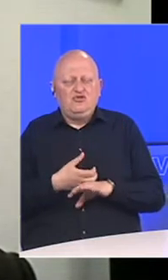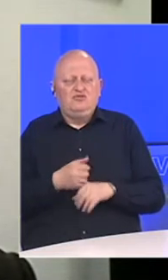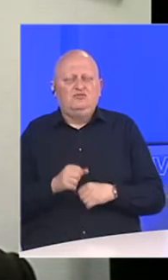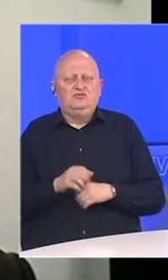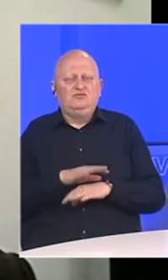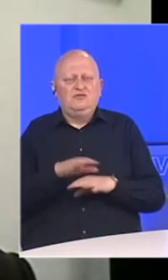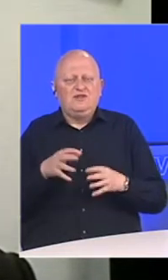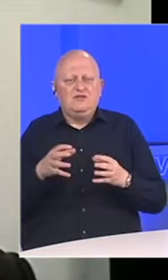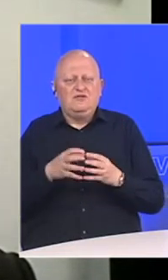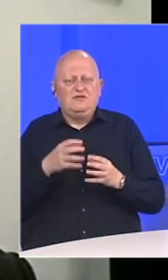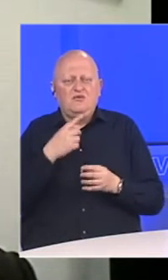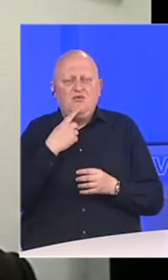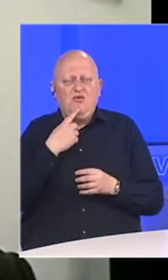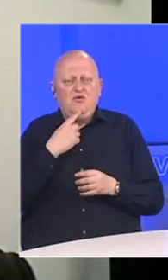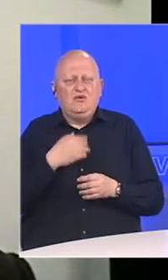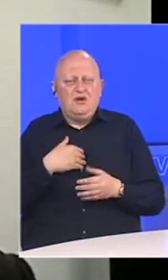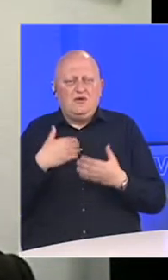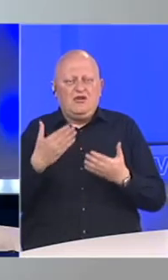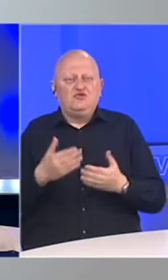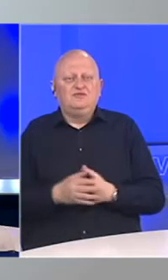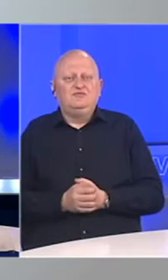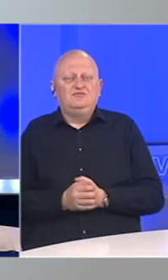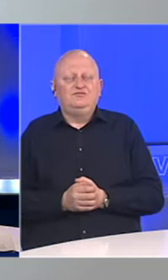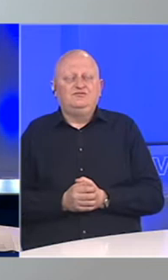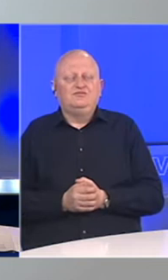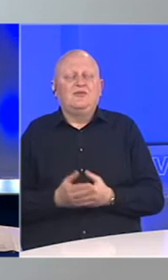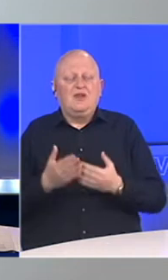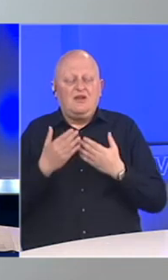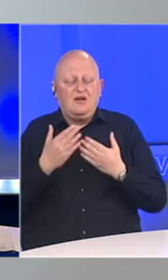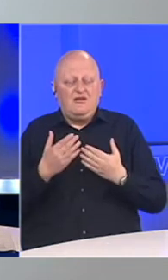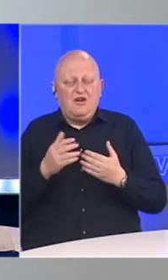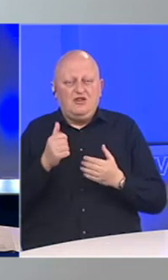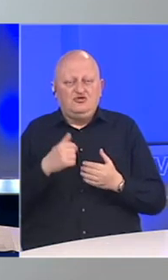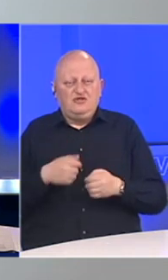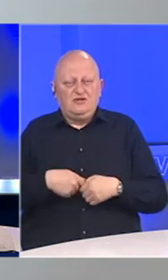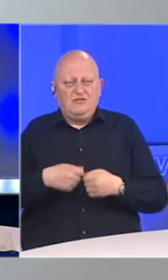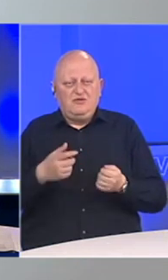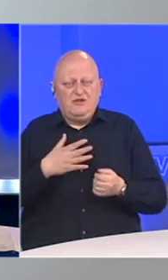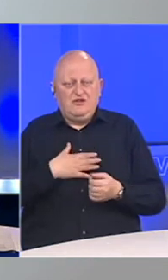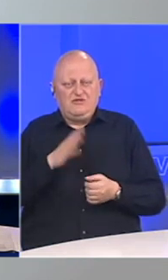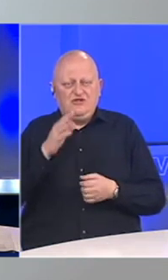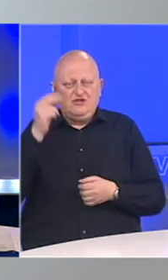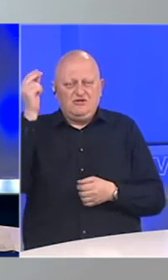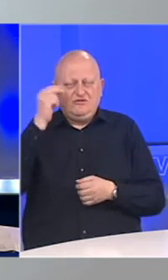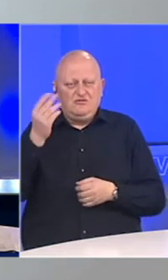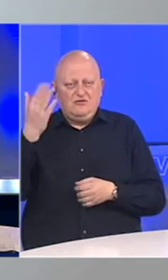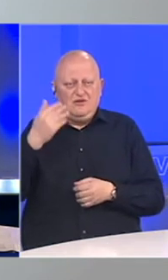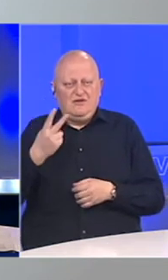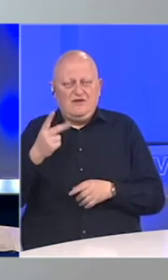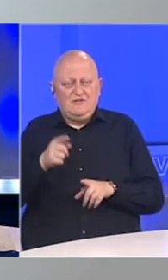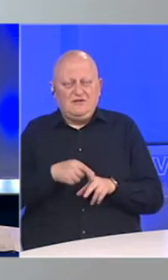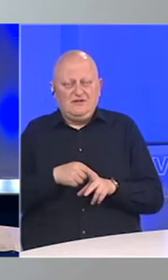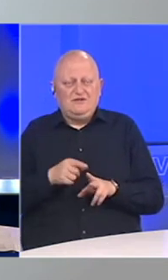i cijelom timu koji je bio nama na usluzi. Hvala vam što ste podijelili s nama vaše iskustva u protekla dva